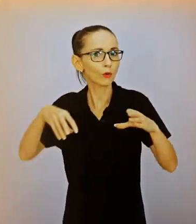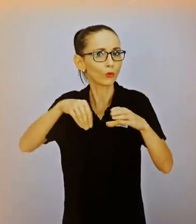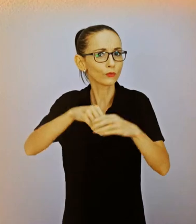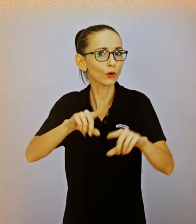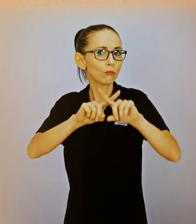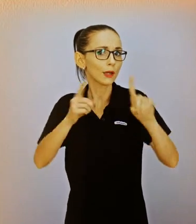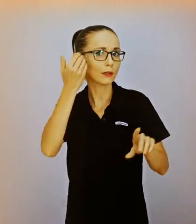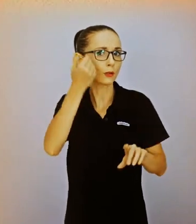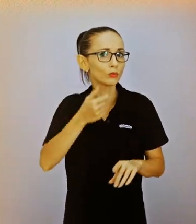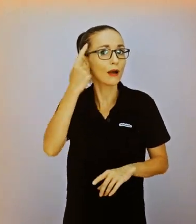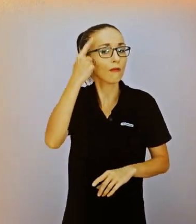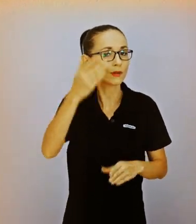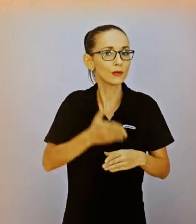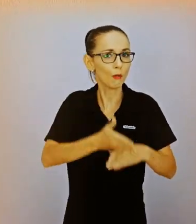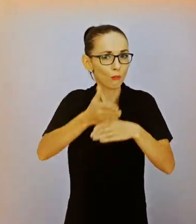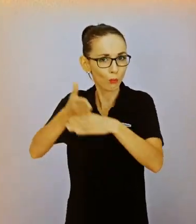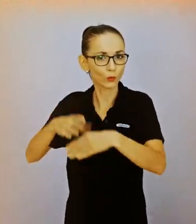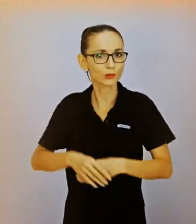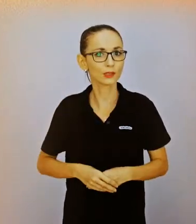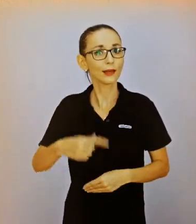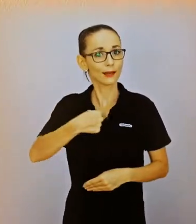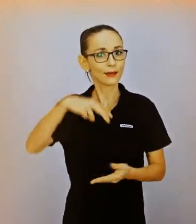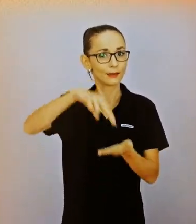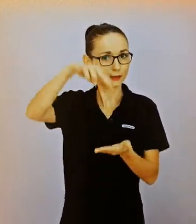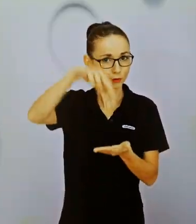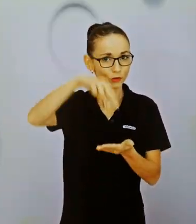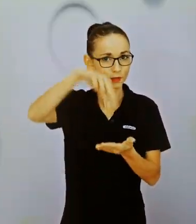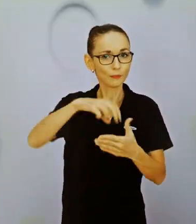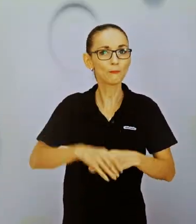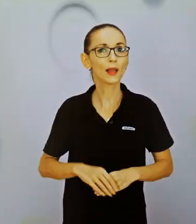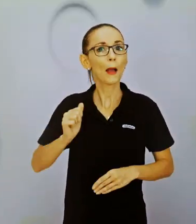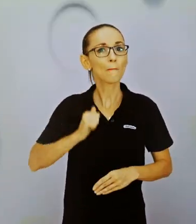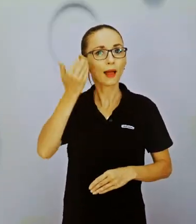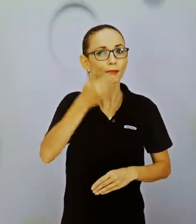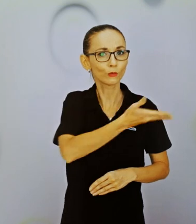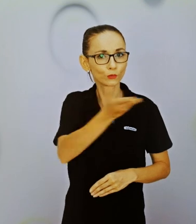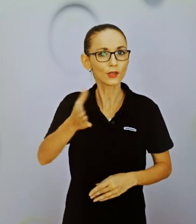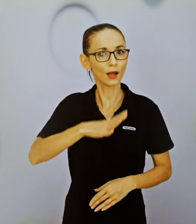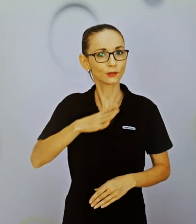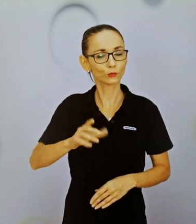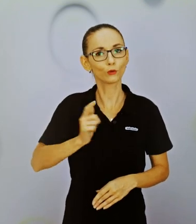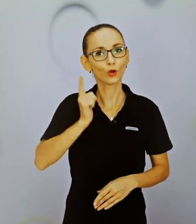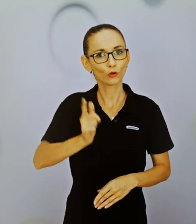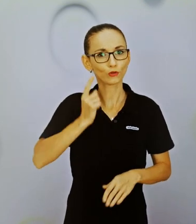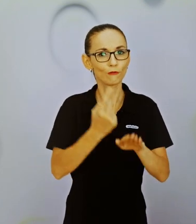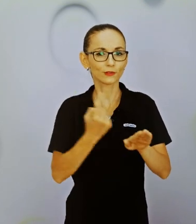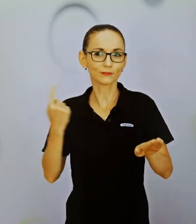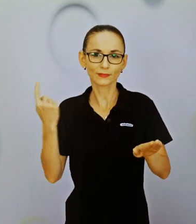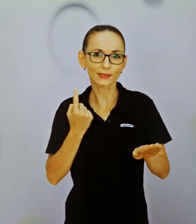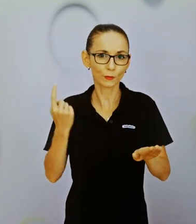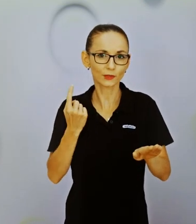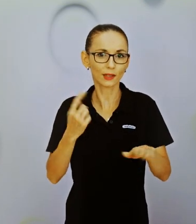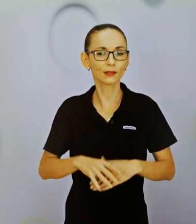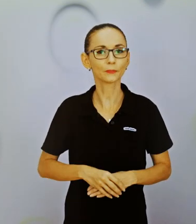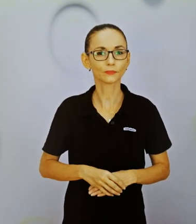samostatnosti, tak si za ňou idú. A presvedčili aj svojich rodičov a stále presvedčajú a hľadajú spôsoby, naozaj sú veľakrát